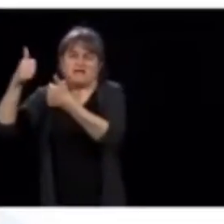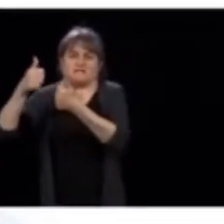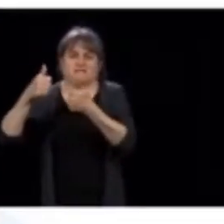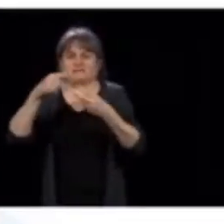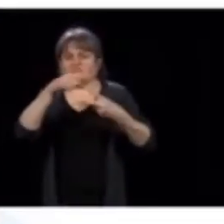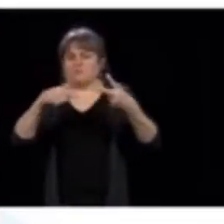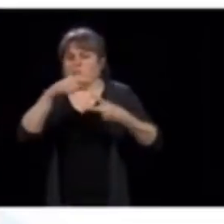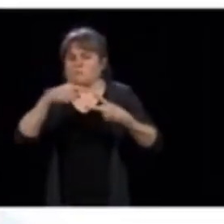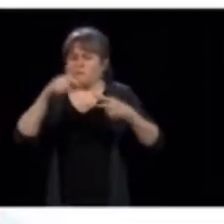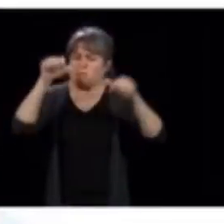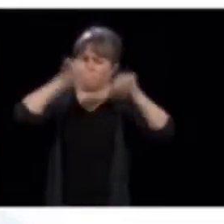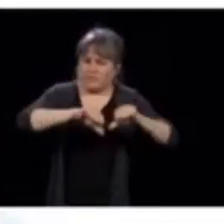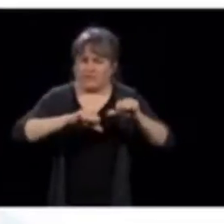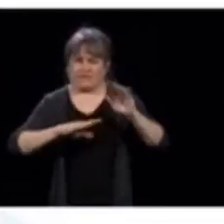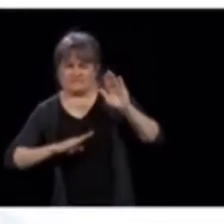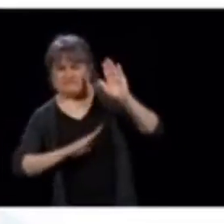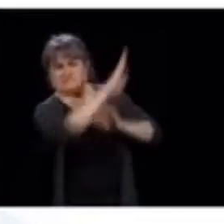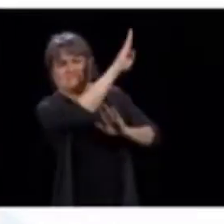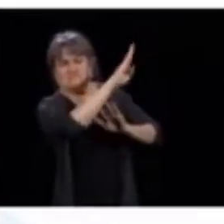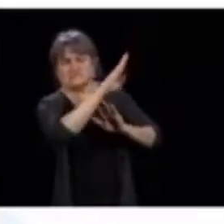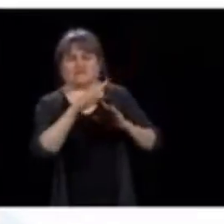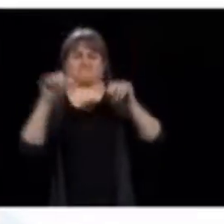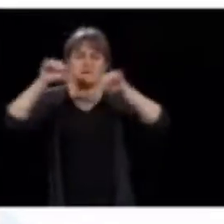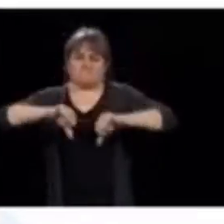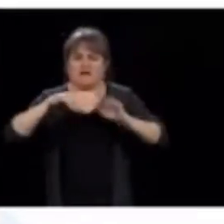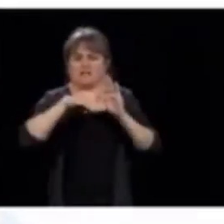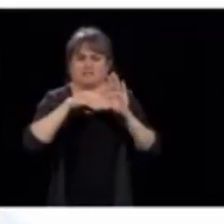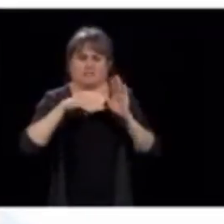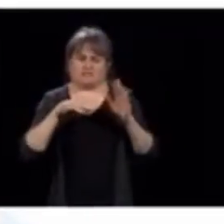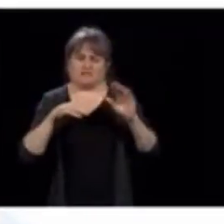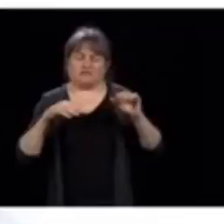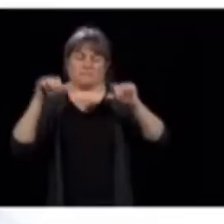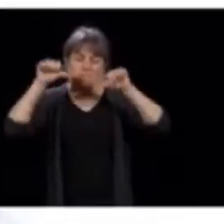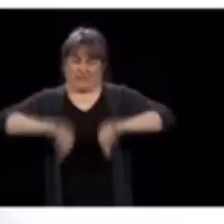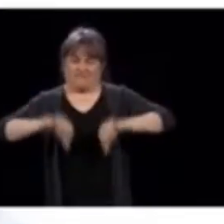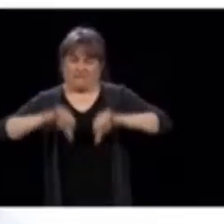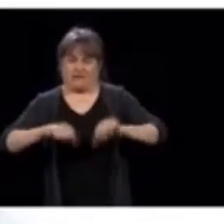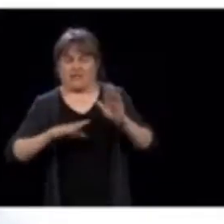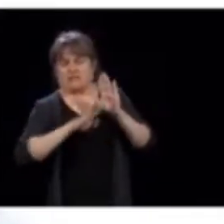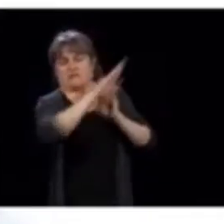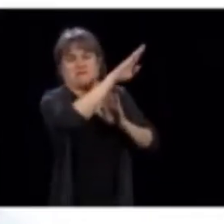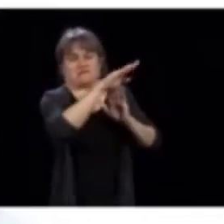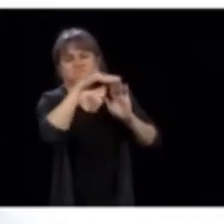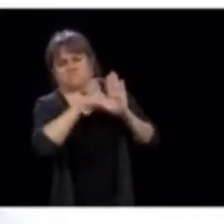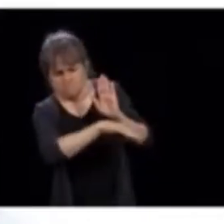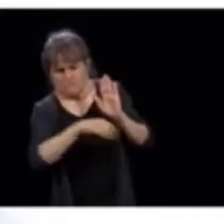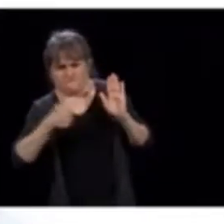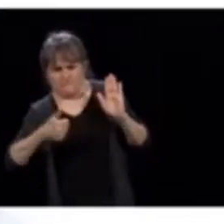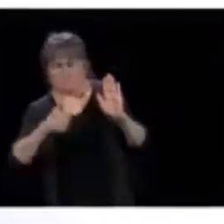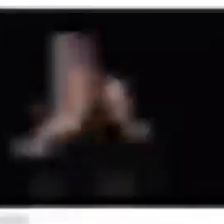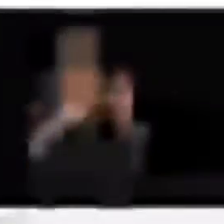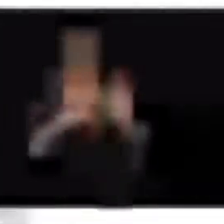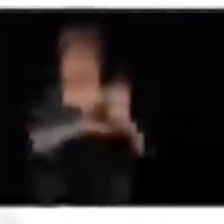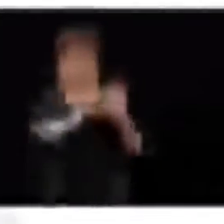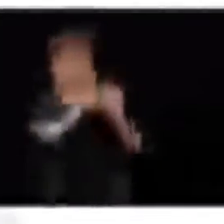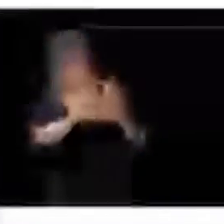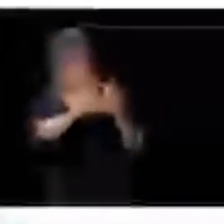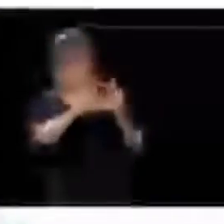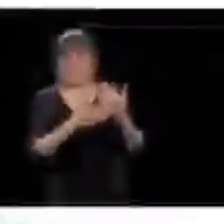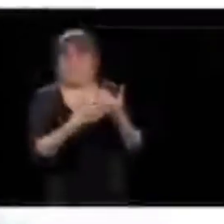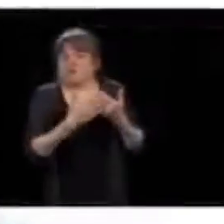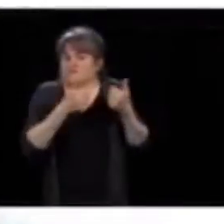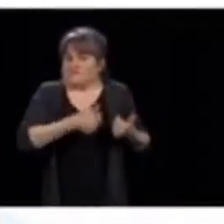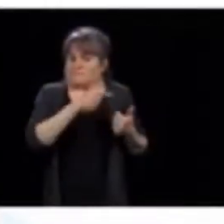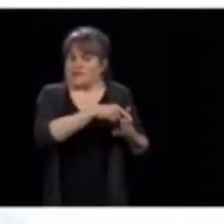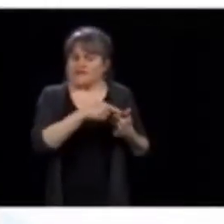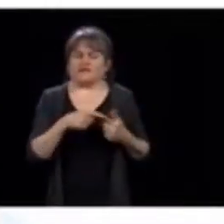de l'optimiste que du pessimiste. Maintenant, il y a plusieurs choses. Je suis certain que le Dr. Arruda pourrait en ajouter beaucoup. D